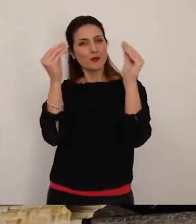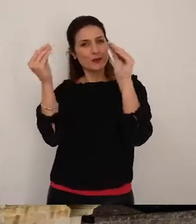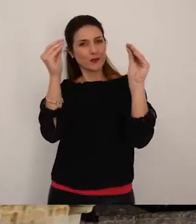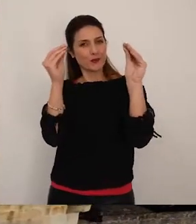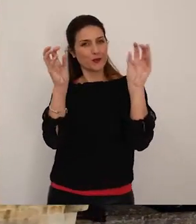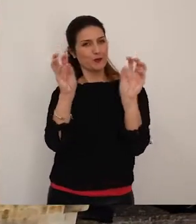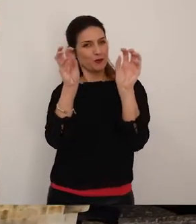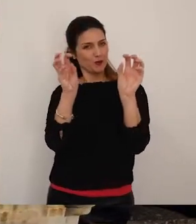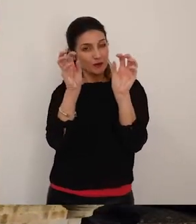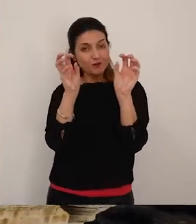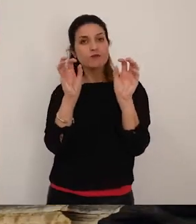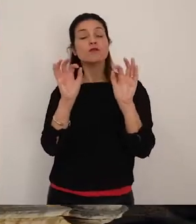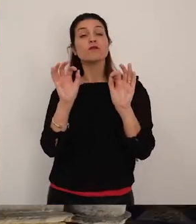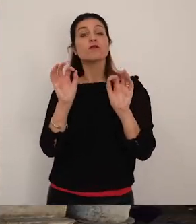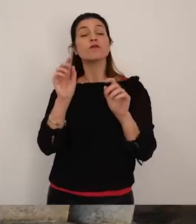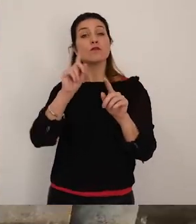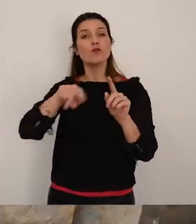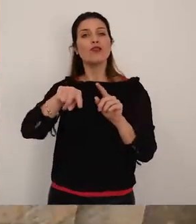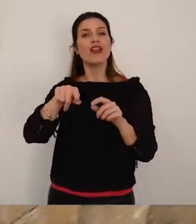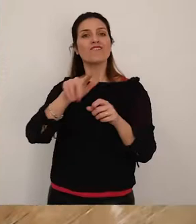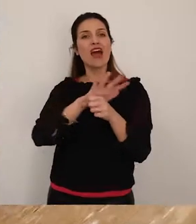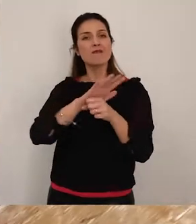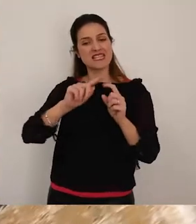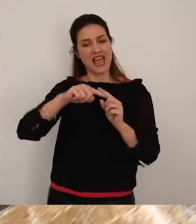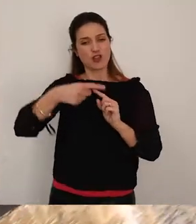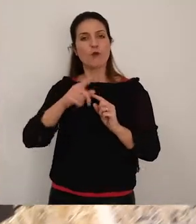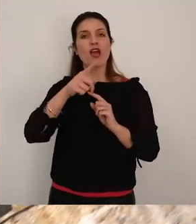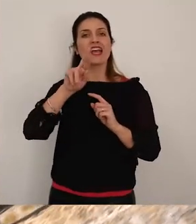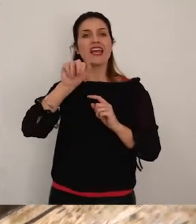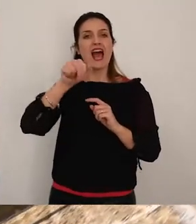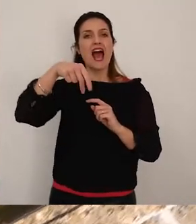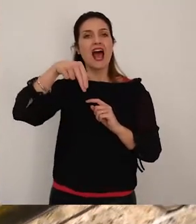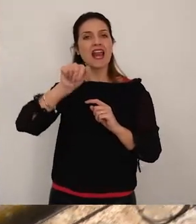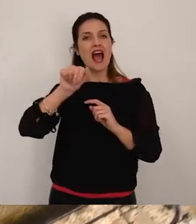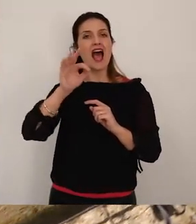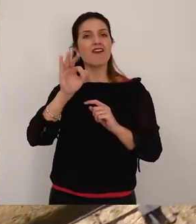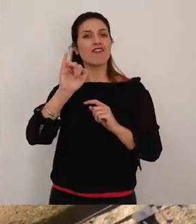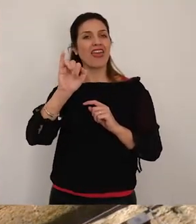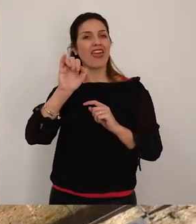diretto dei Granafei che nel 1747 acquisirono il feudo di Cannule